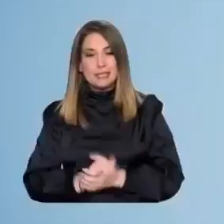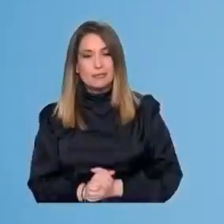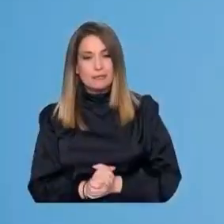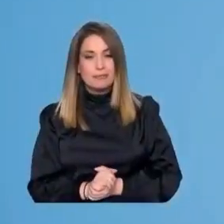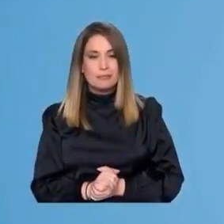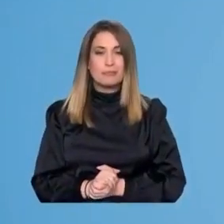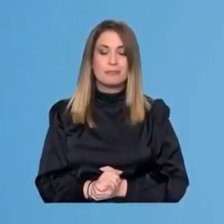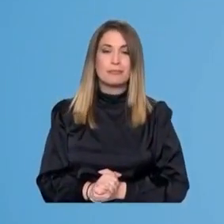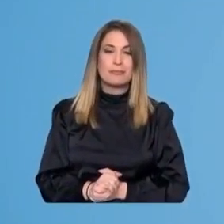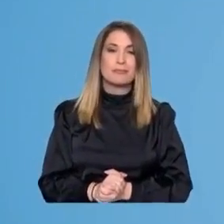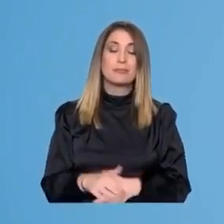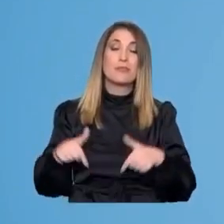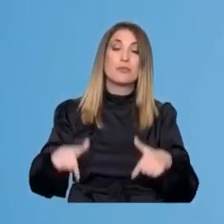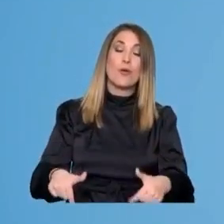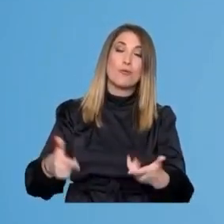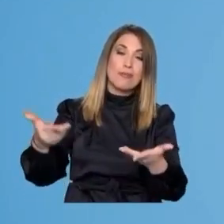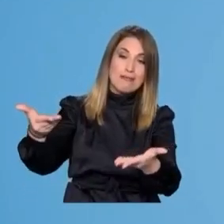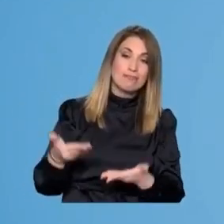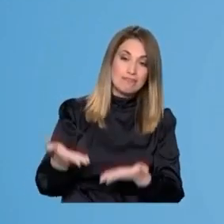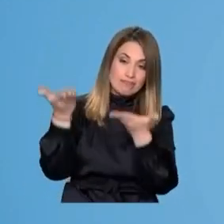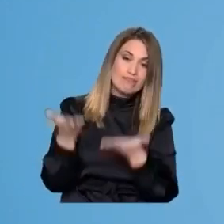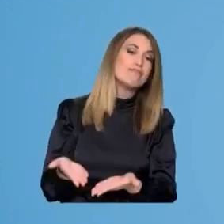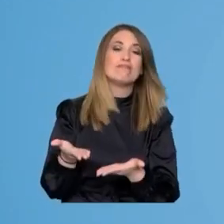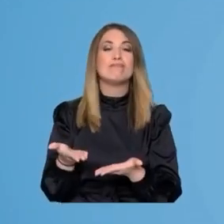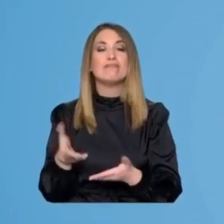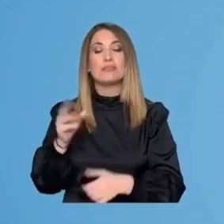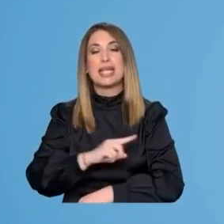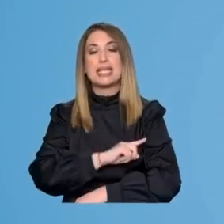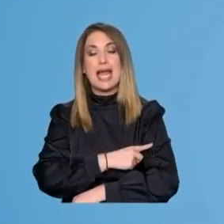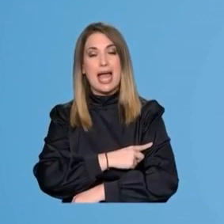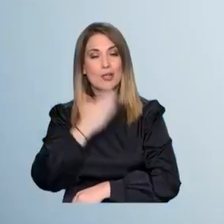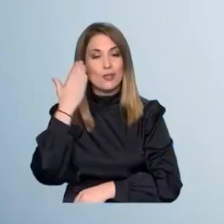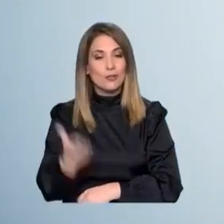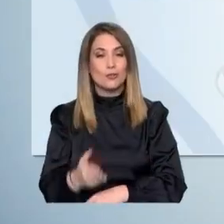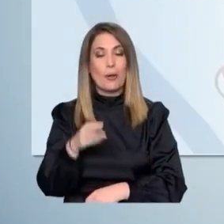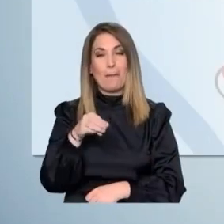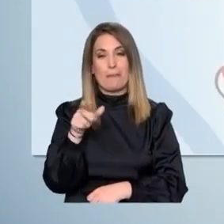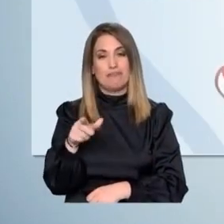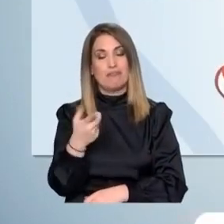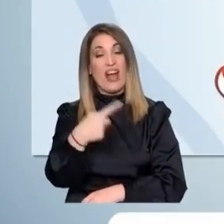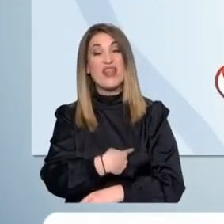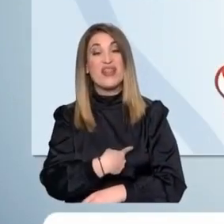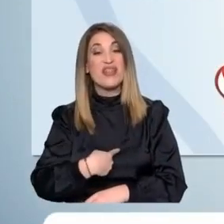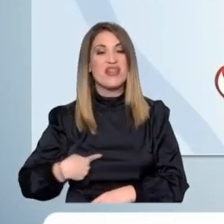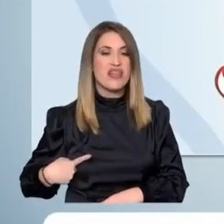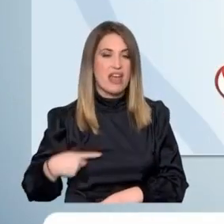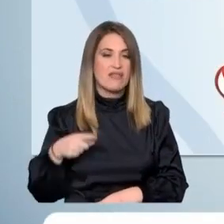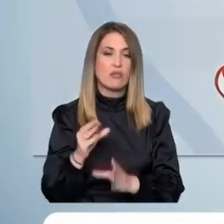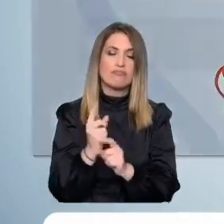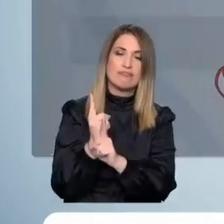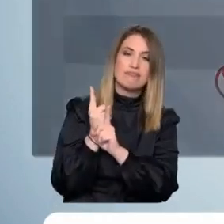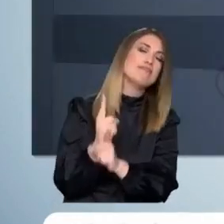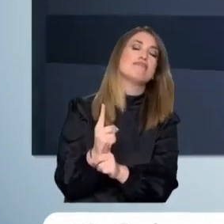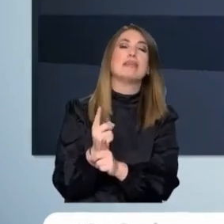Τώρα για να καλησπέρισω τον κύριο Μπίζδα, ο κύριος Θεοδόσης Μπίζδας Είναι κοντά μας, καλησπέρα σας Είναι διευθυντής της Τρίτης Αγγιοχειρουργικής